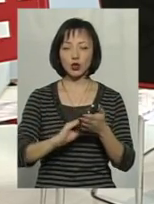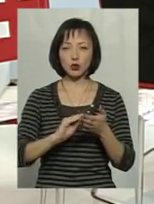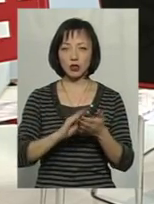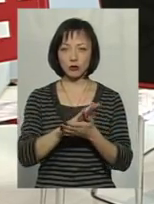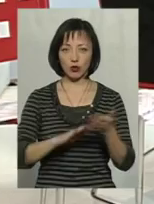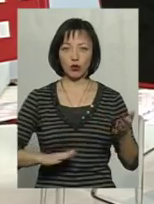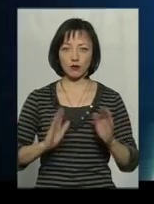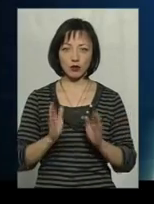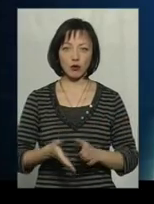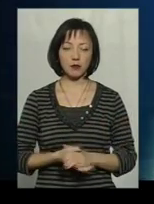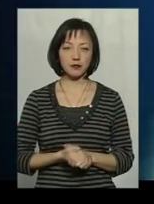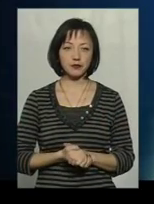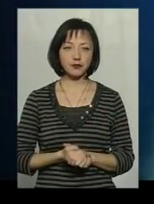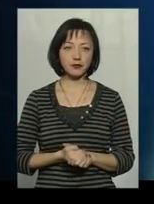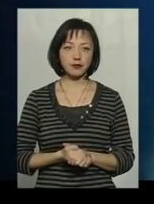продовжимо.